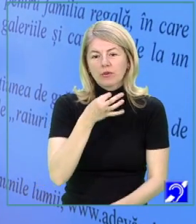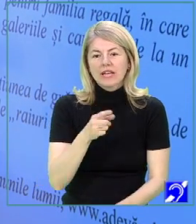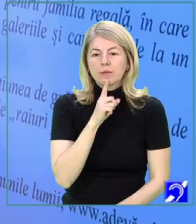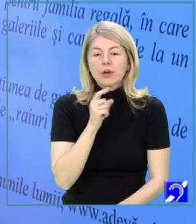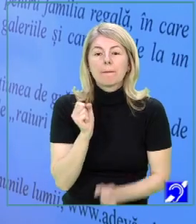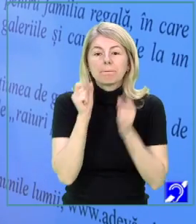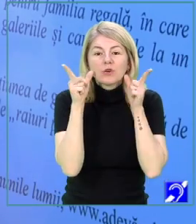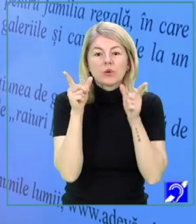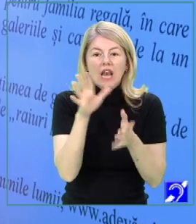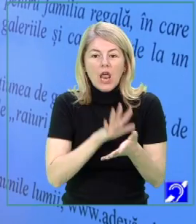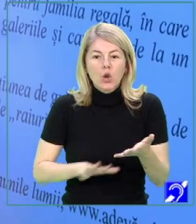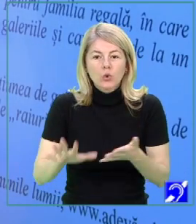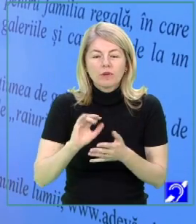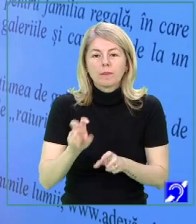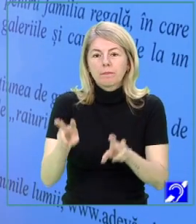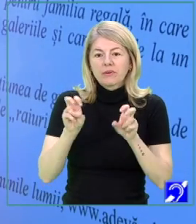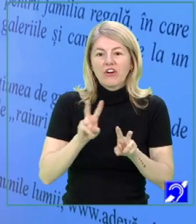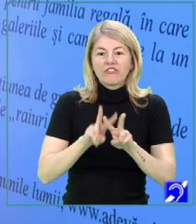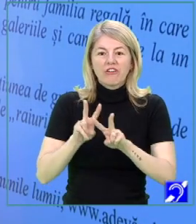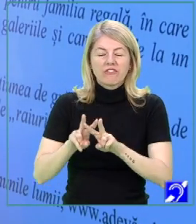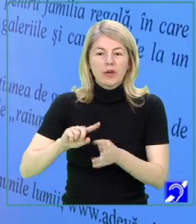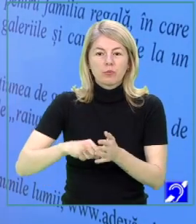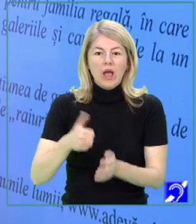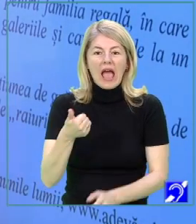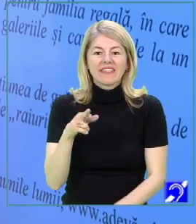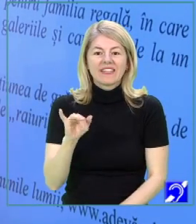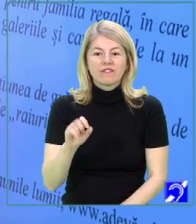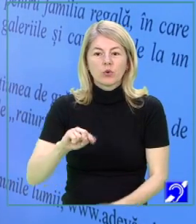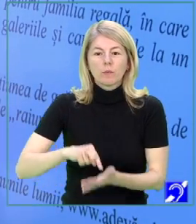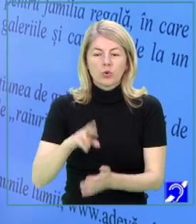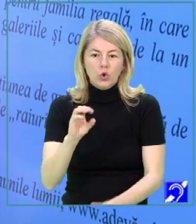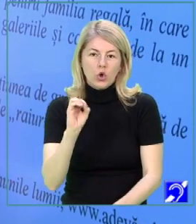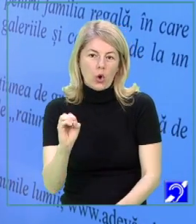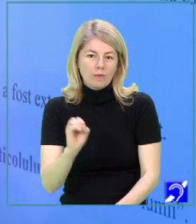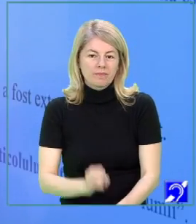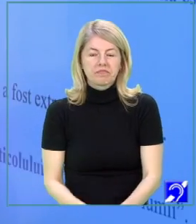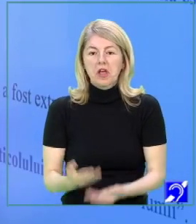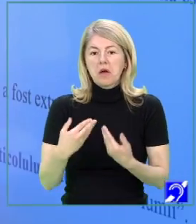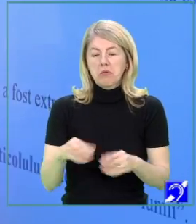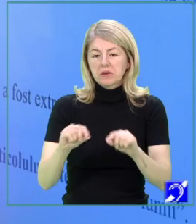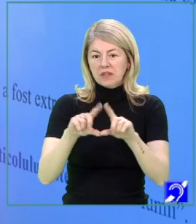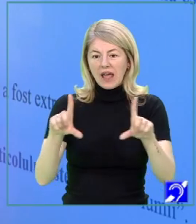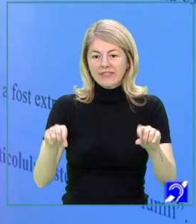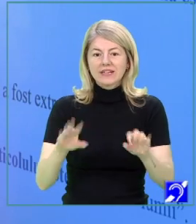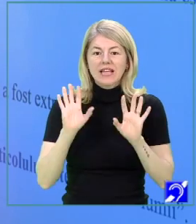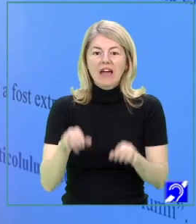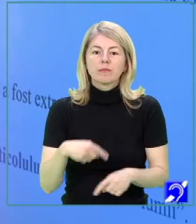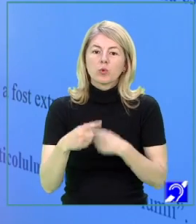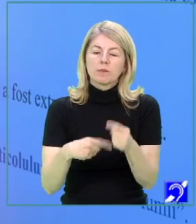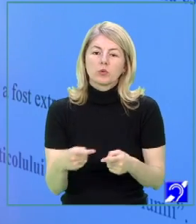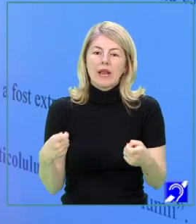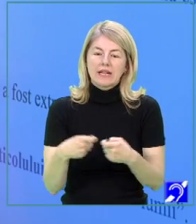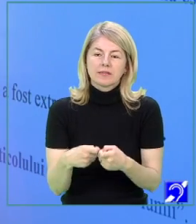Minunile Lumii și este preluat de pe site-ul www.adevarul.ro Bun, pornind de la acest text, avem următoarele